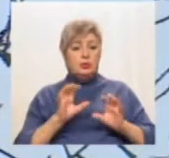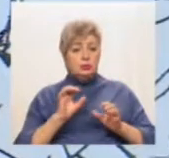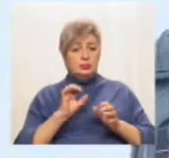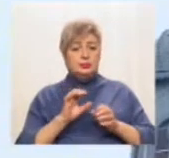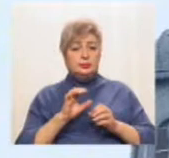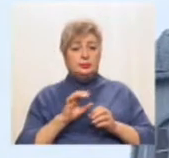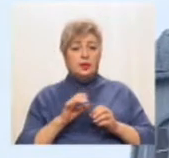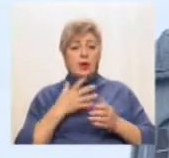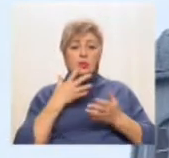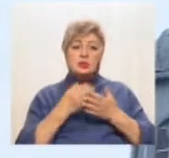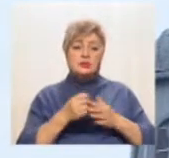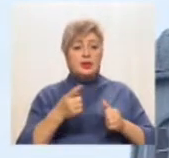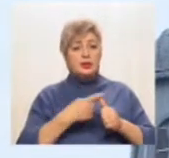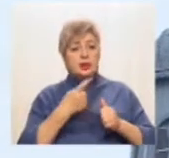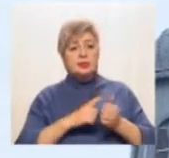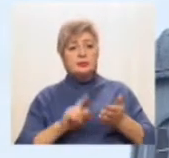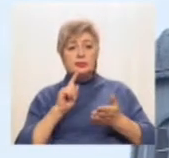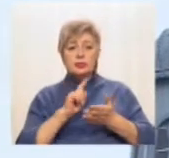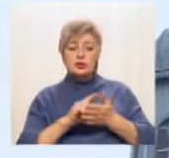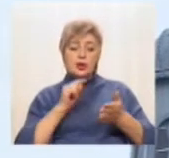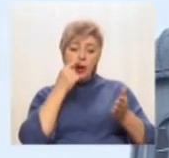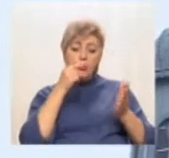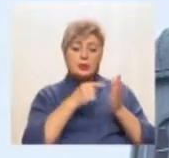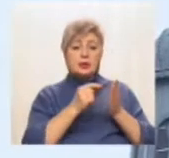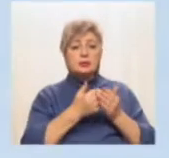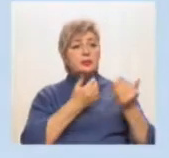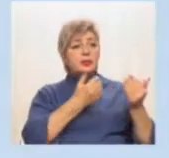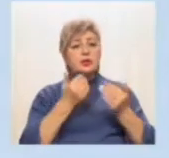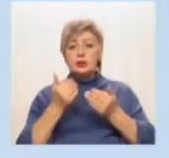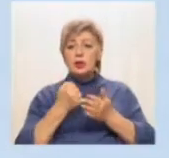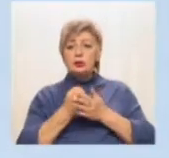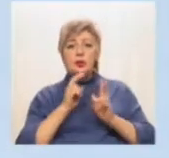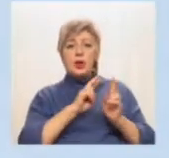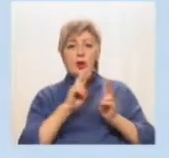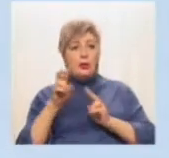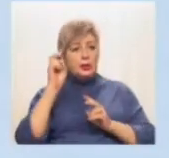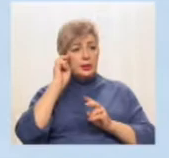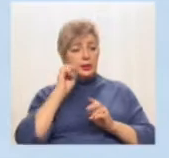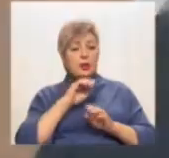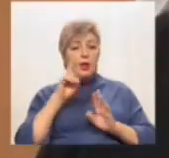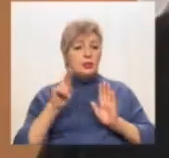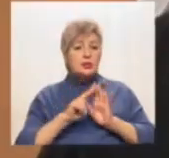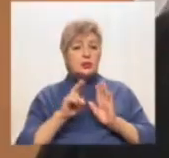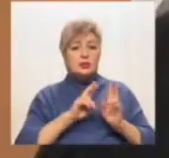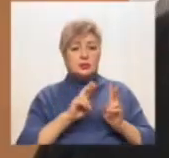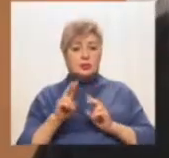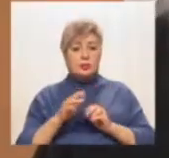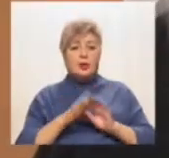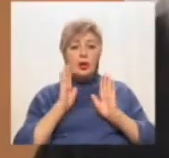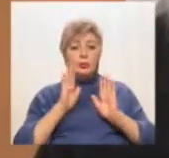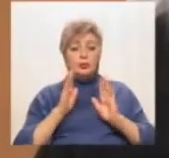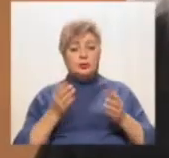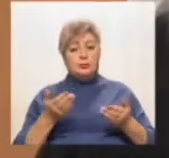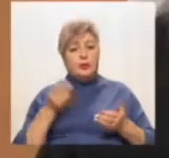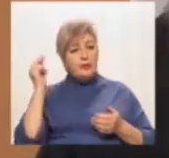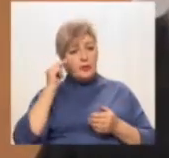своїх назвах вони мають вказувати приналежність до тієї країни у підпорядкуванні, якої знаходяться. Будемо вивчати